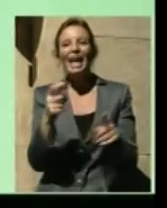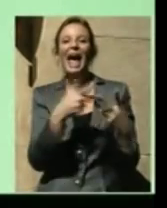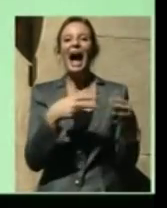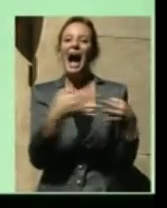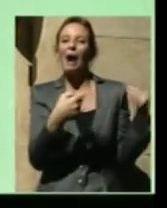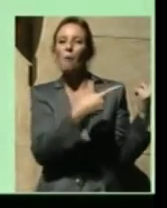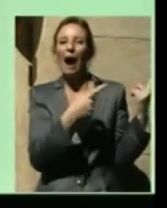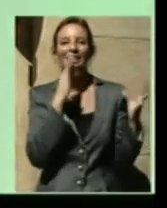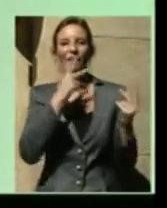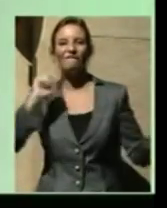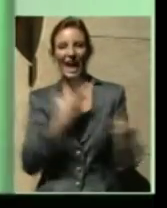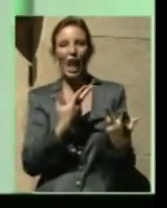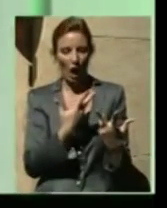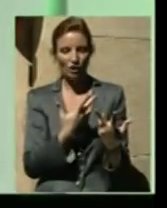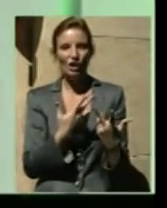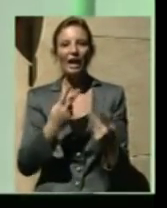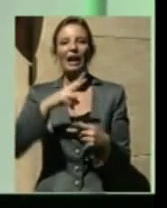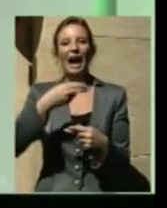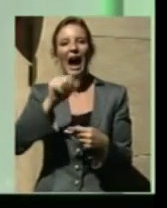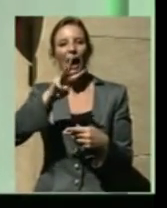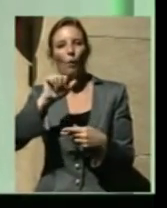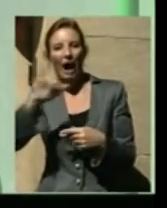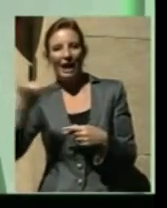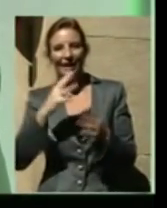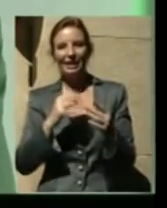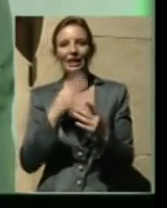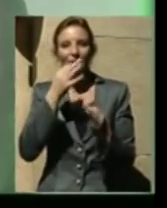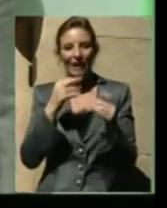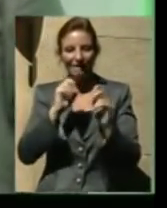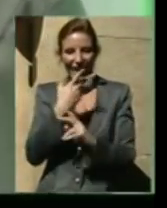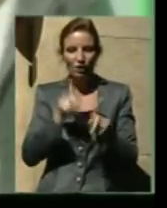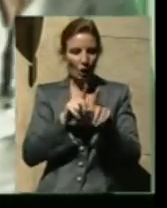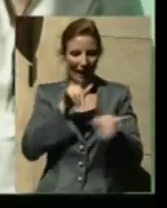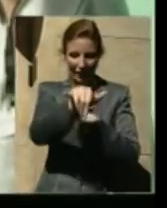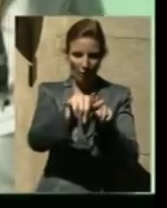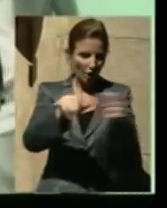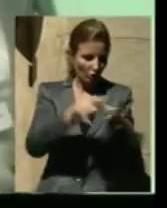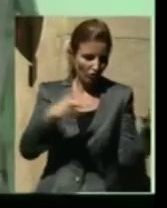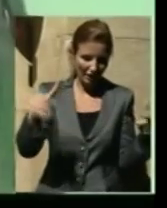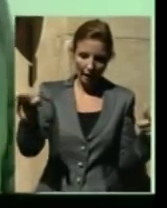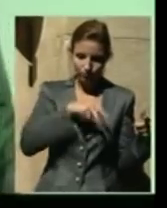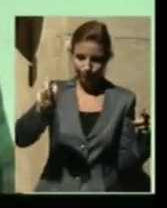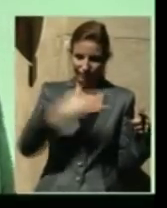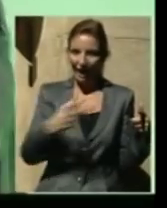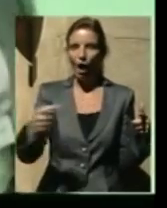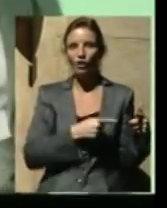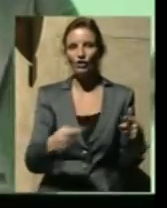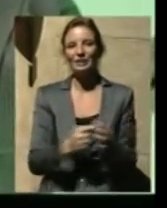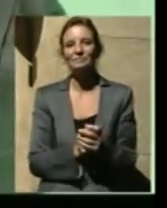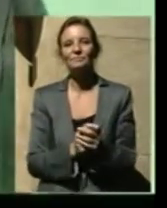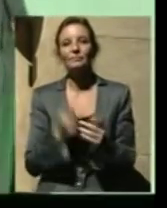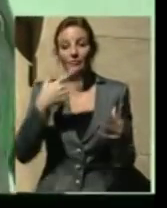veloce. Questo è l'autobus più veloce per raggiungere dall'aeroporto la città. Un wiki ha delle caratteristiche che lo rendono